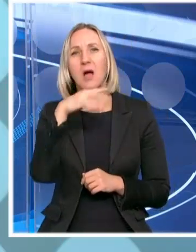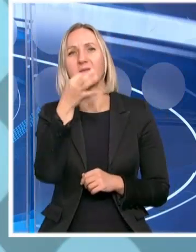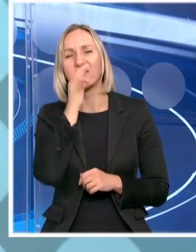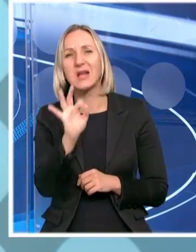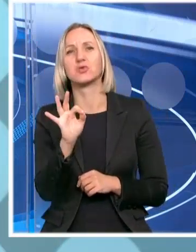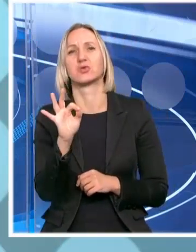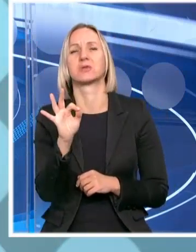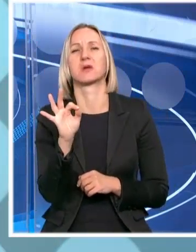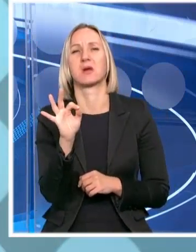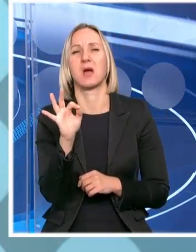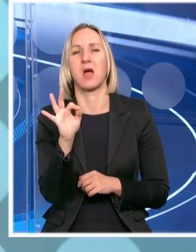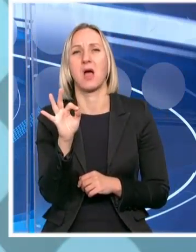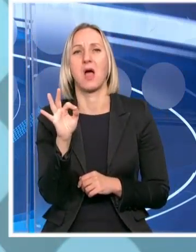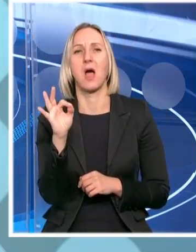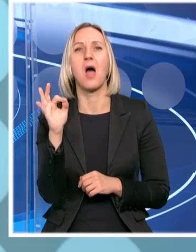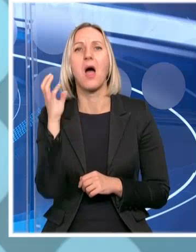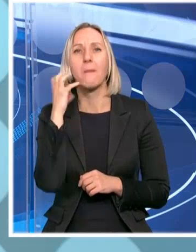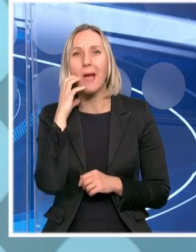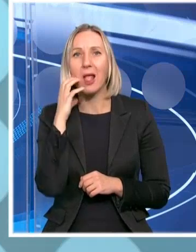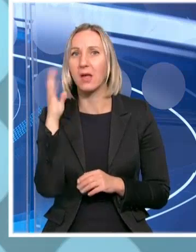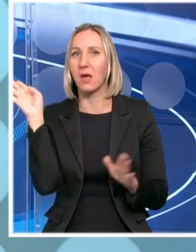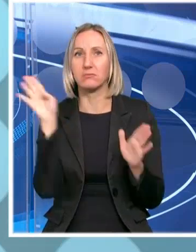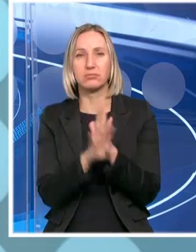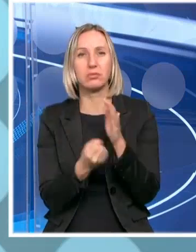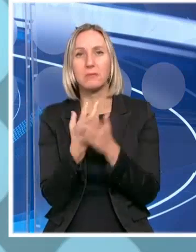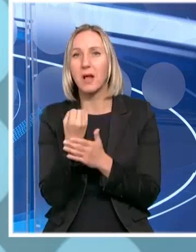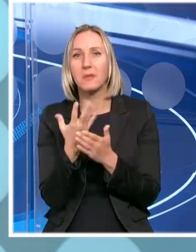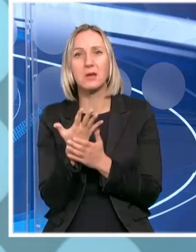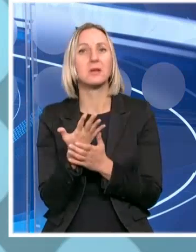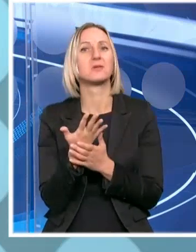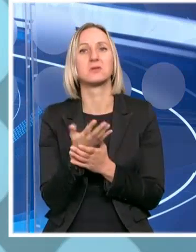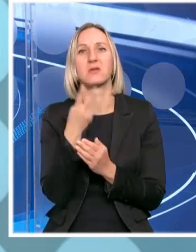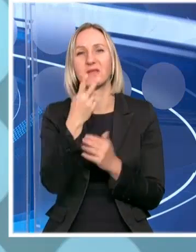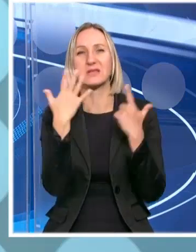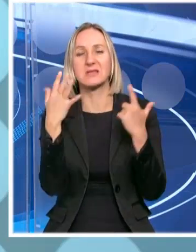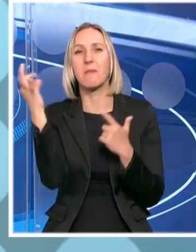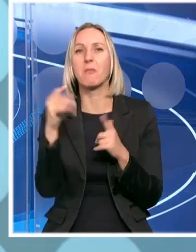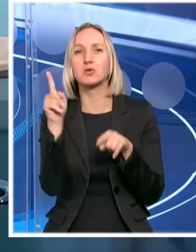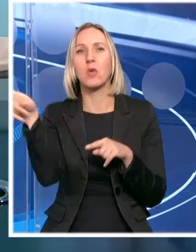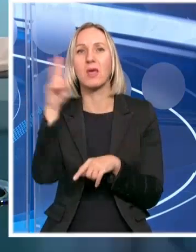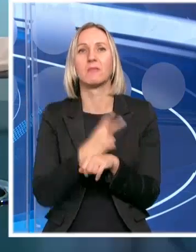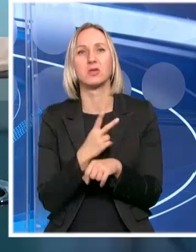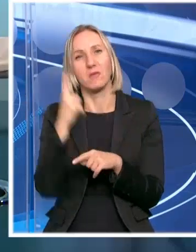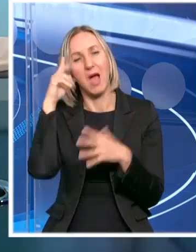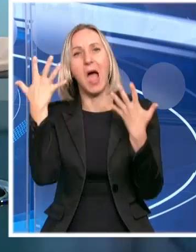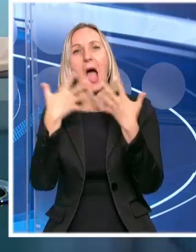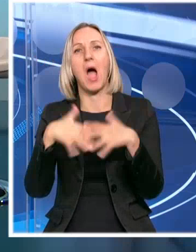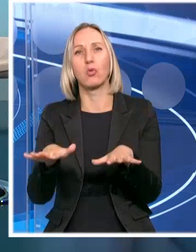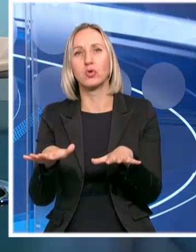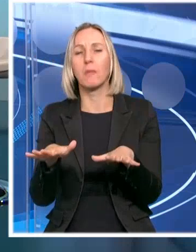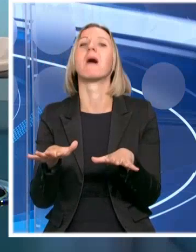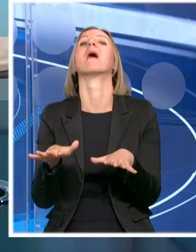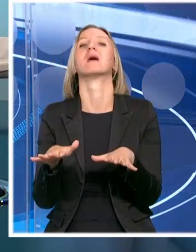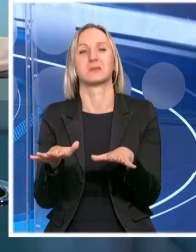Belgija, pali su prinositi od 15 do 22,3, čak i do 27% u nekim zemljama. To automatski vama